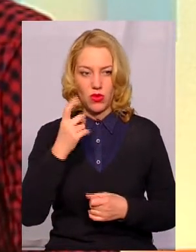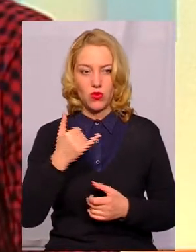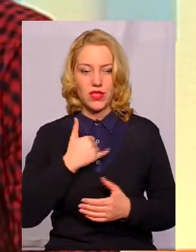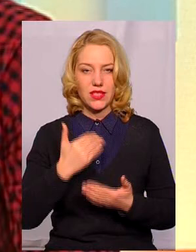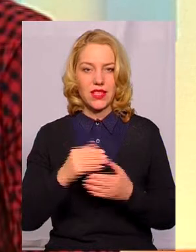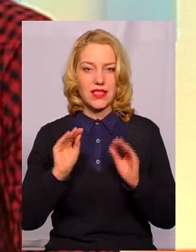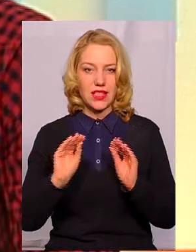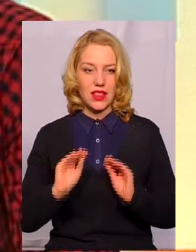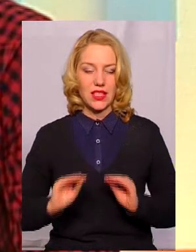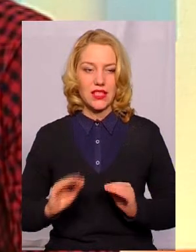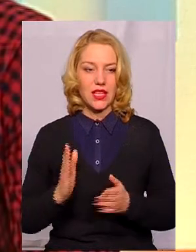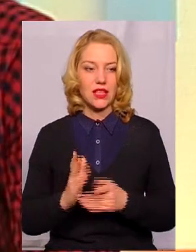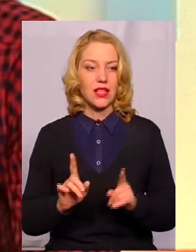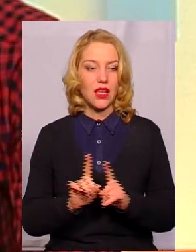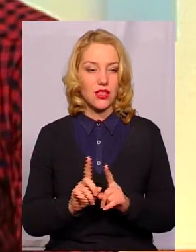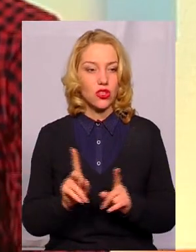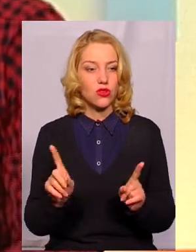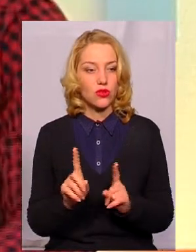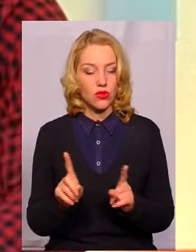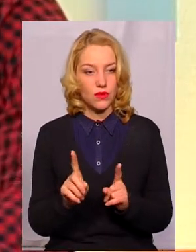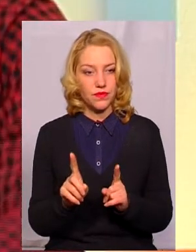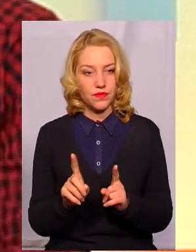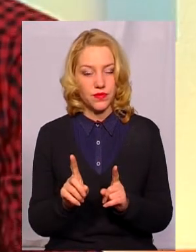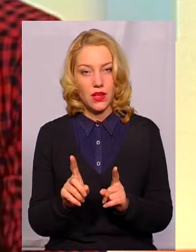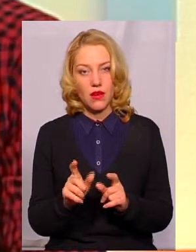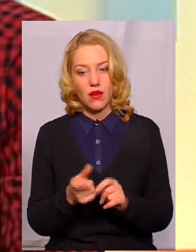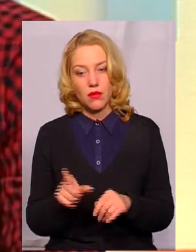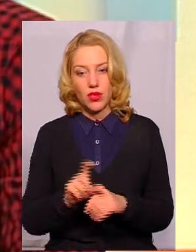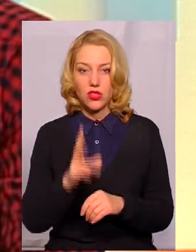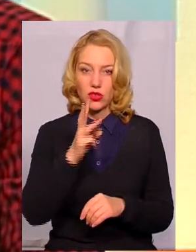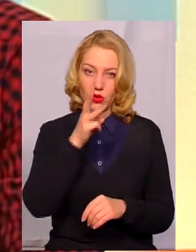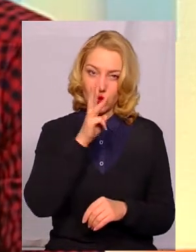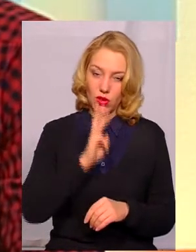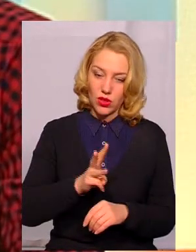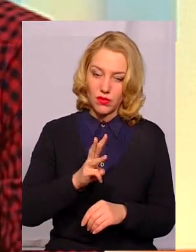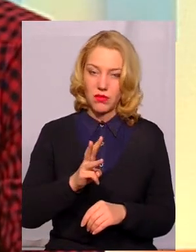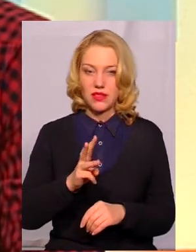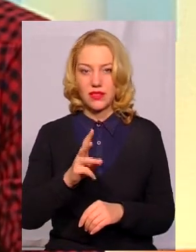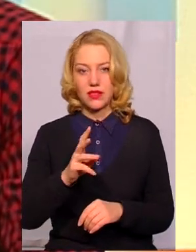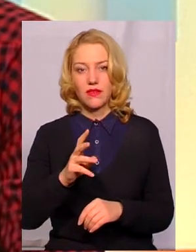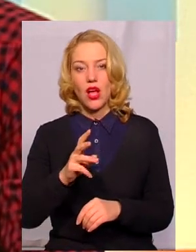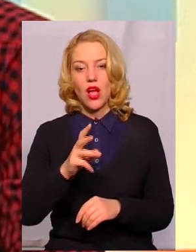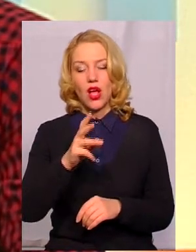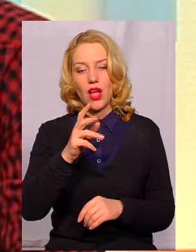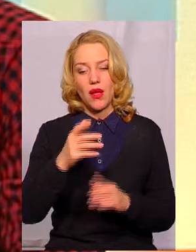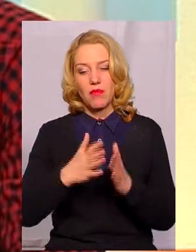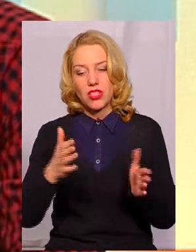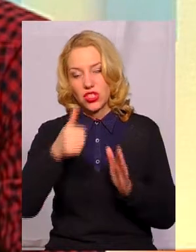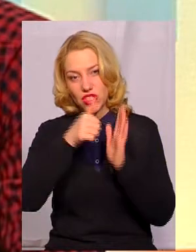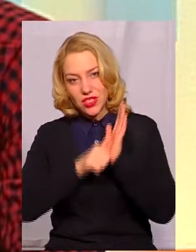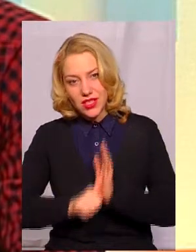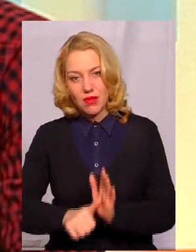нас є статистика, наприклад, є такі, що більше трьох місяців, більше шести місяців, більше десяти місяців.